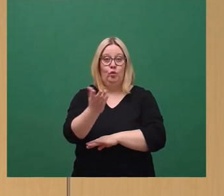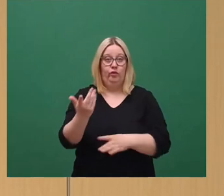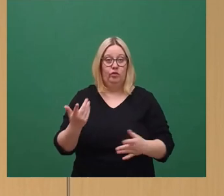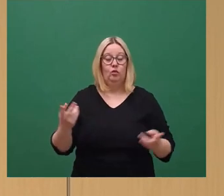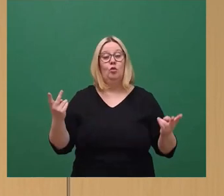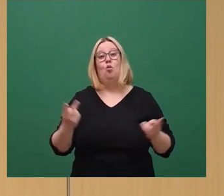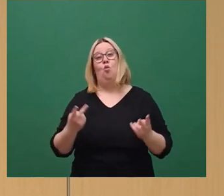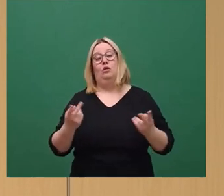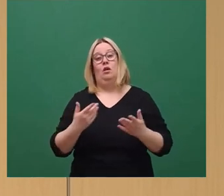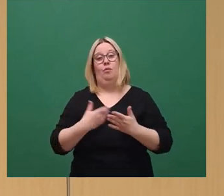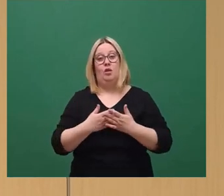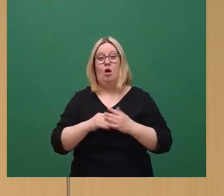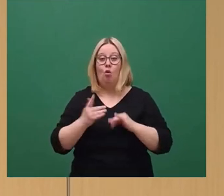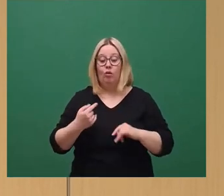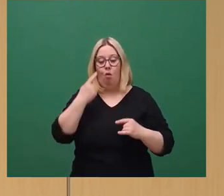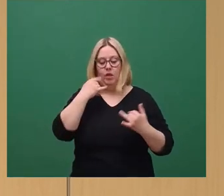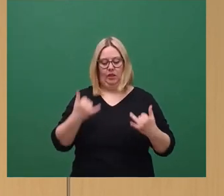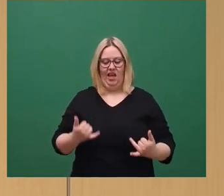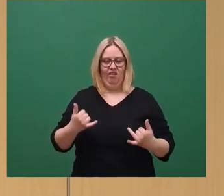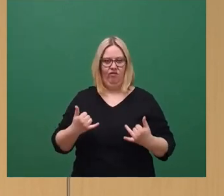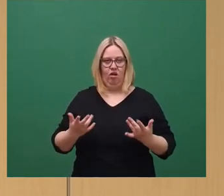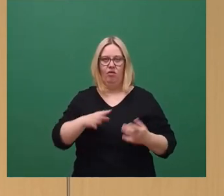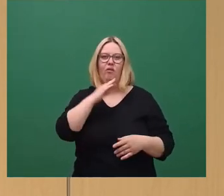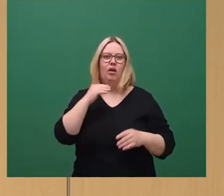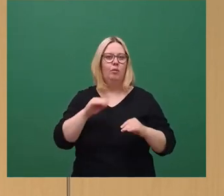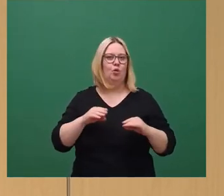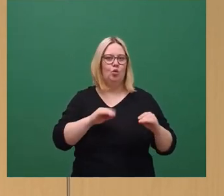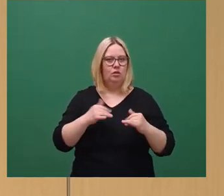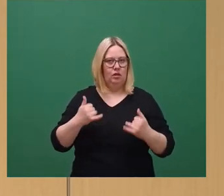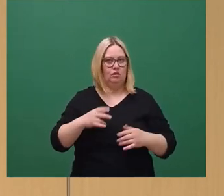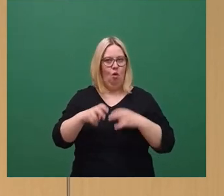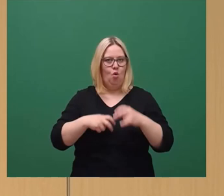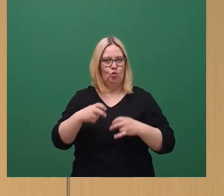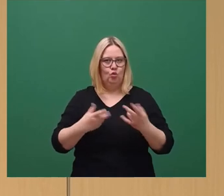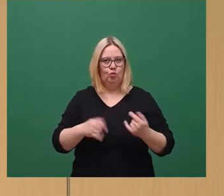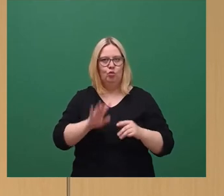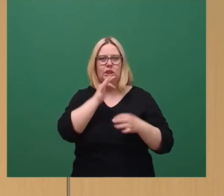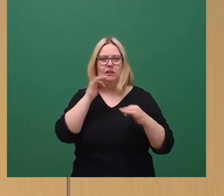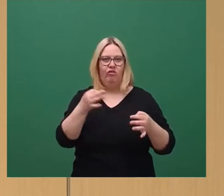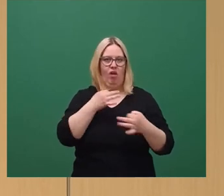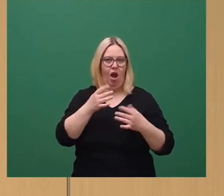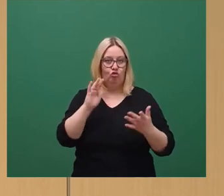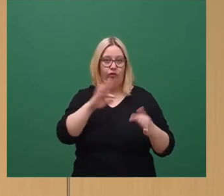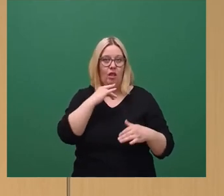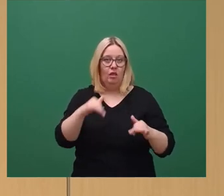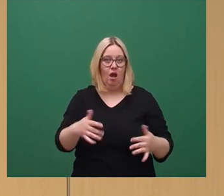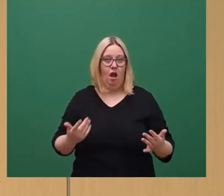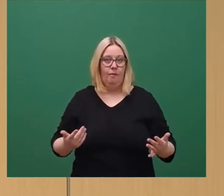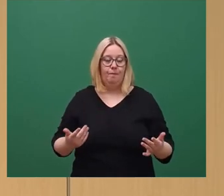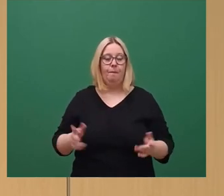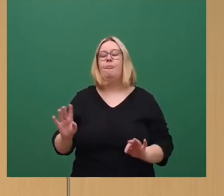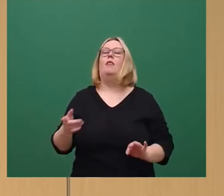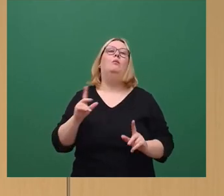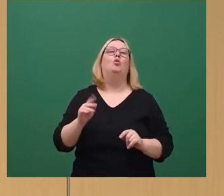genauer zu sein, in die Gegenwart ganz vieler Nutzerinnen und Nutzer, die solche Dinge konkret nachfragen. In einer Befragung